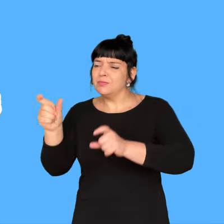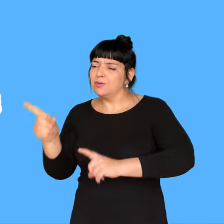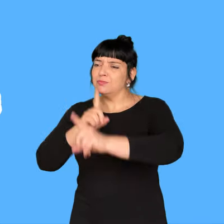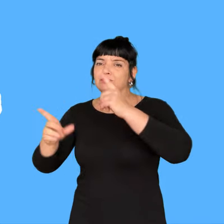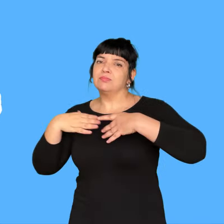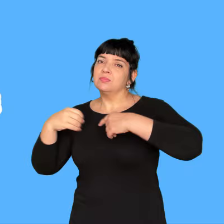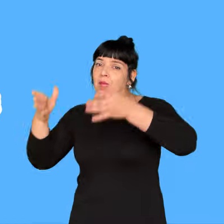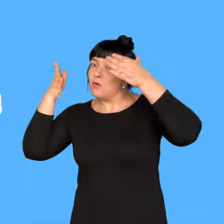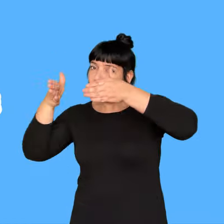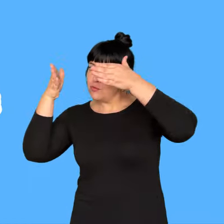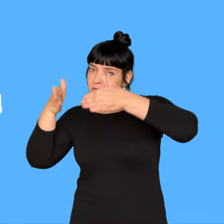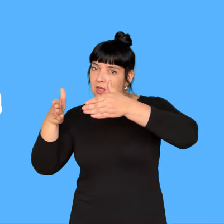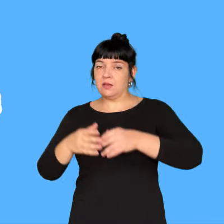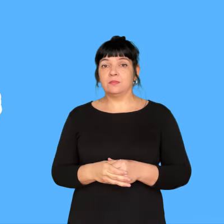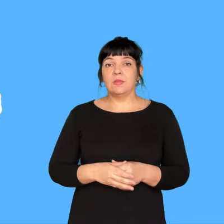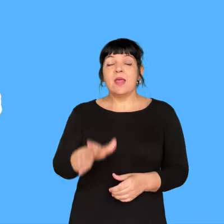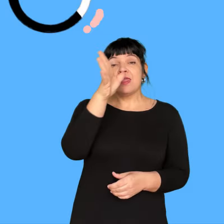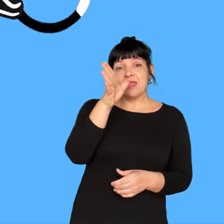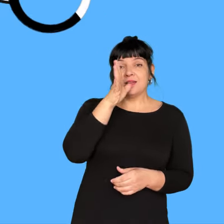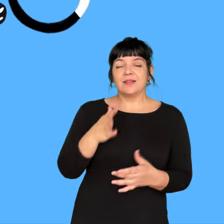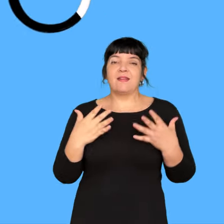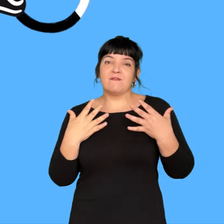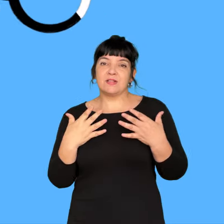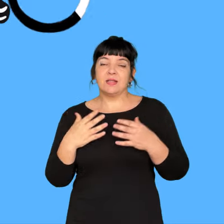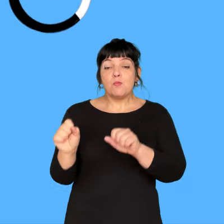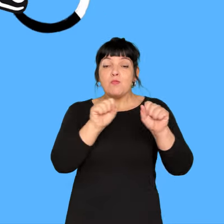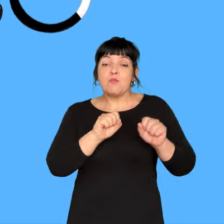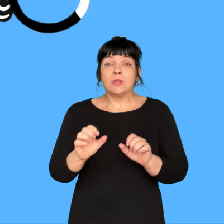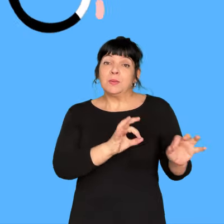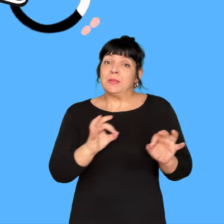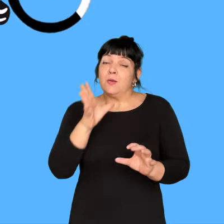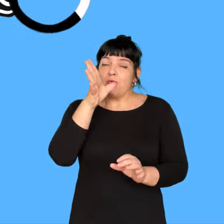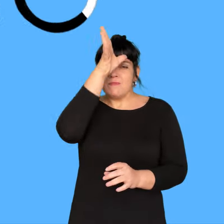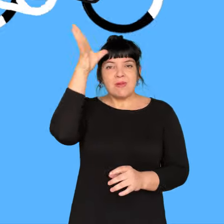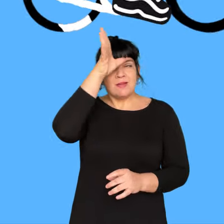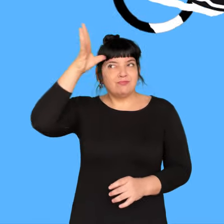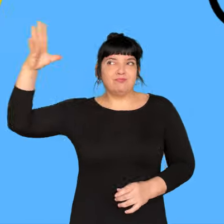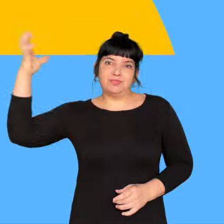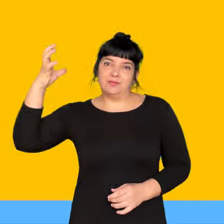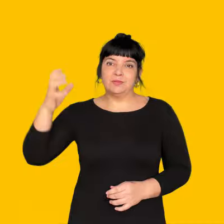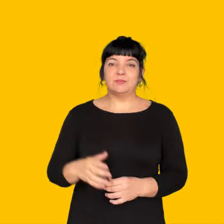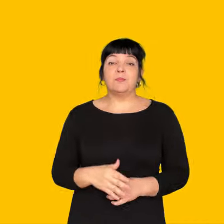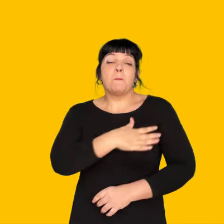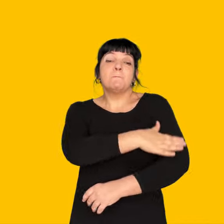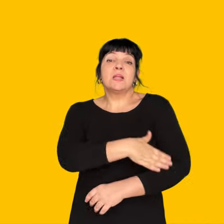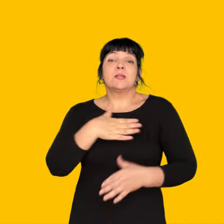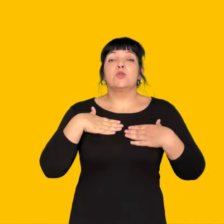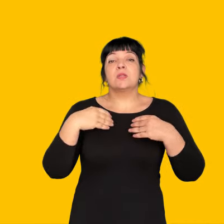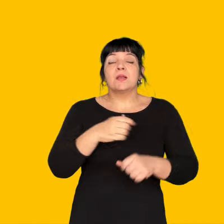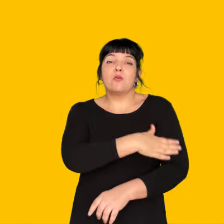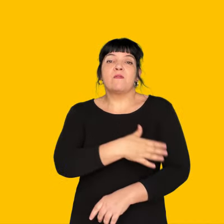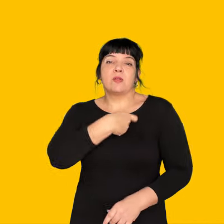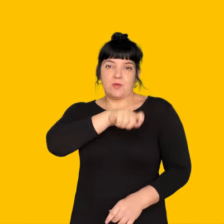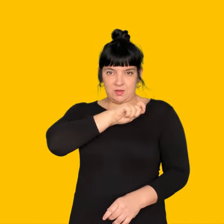i recorda'ls aquests consells als qui ja tenen problemes de salut. Hidrata't, refresca't, protegeix-te i prepara't per a un esteu de cures.